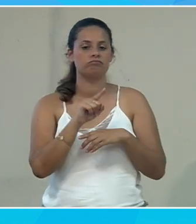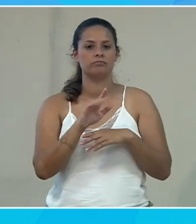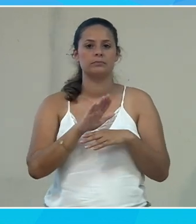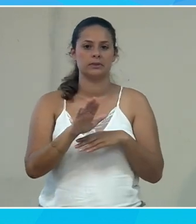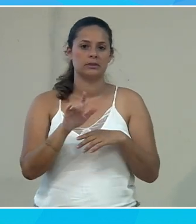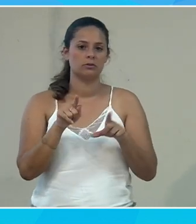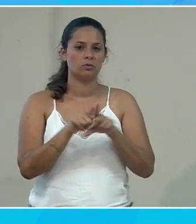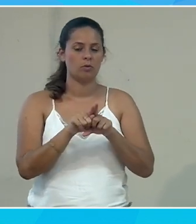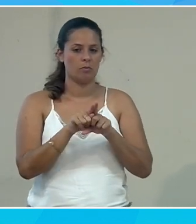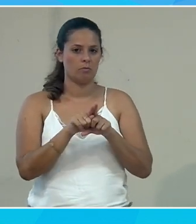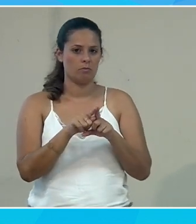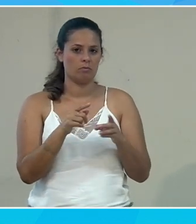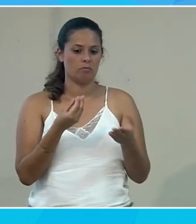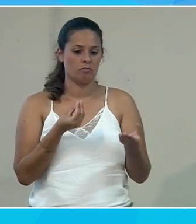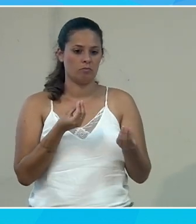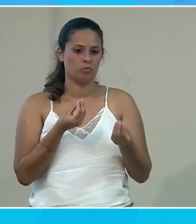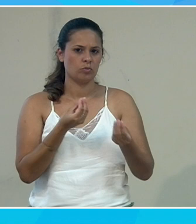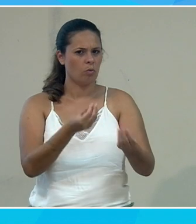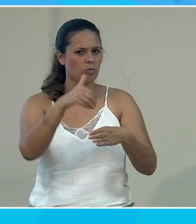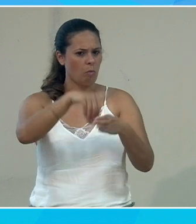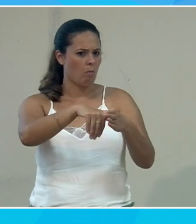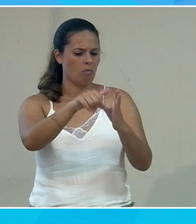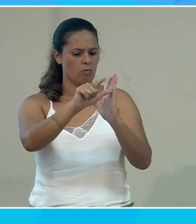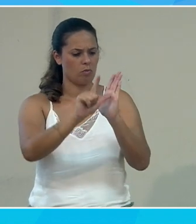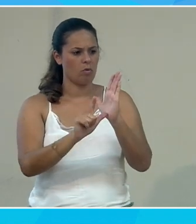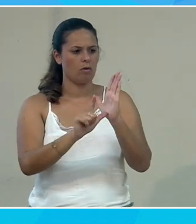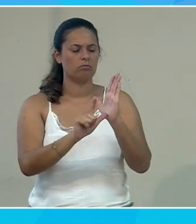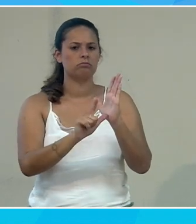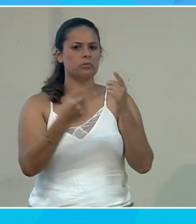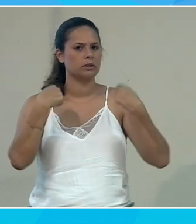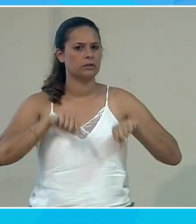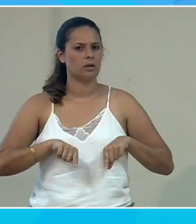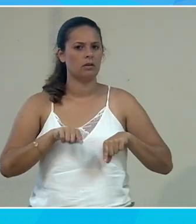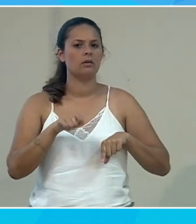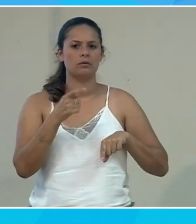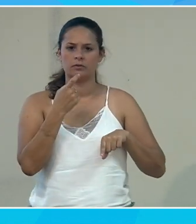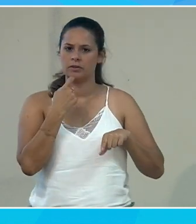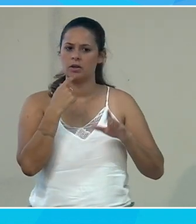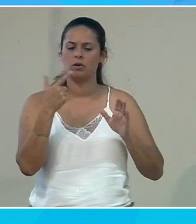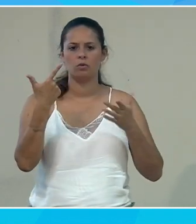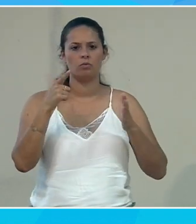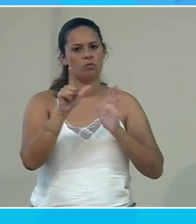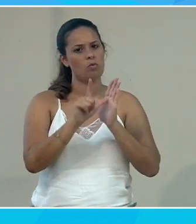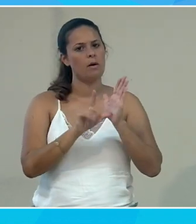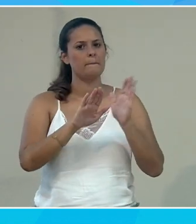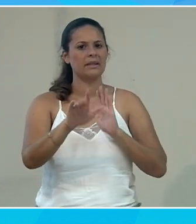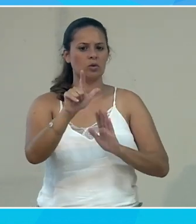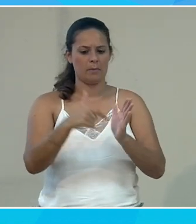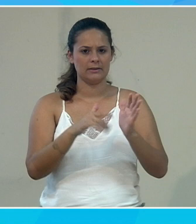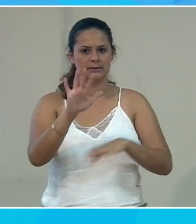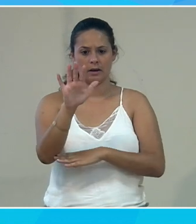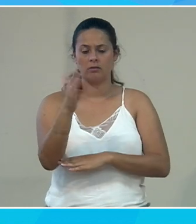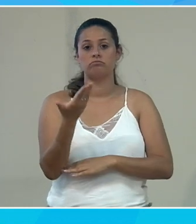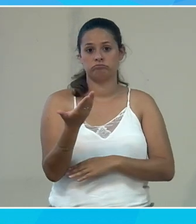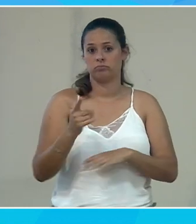on va dire, qui est liée aux différentes lois de l'État. Donc, entre autres, la loi de 2005 qui est la loi aujourd'hui en